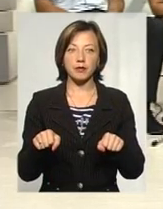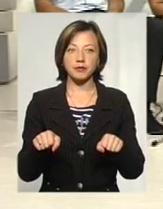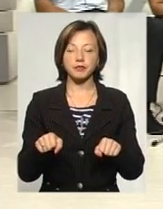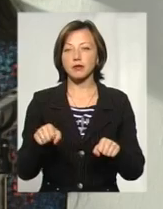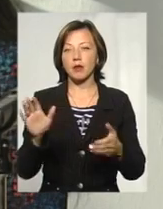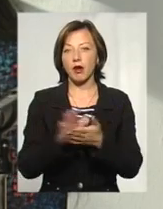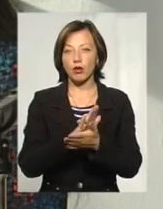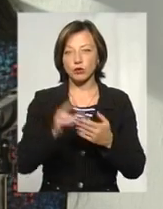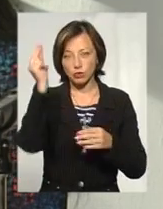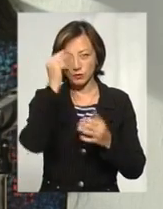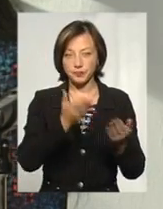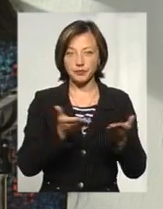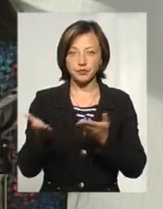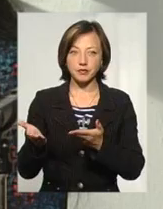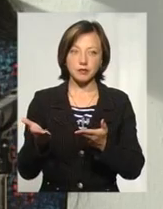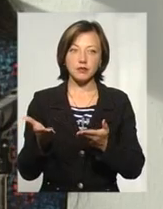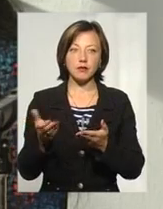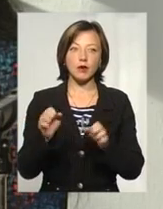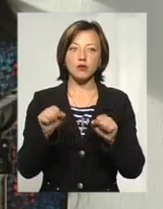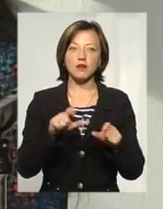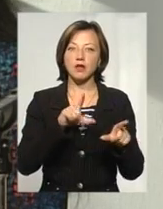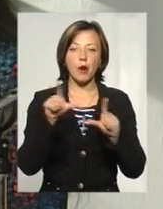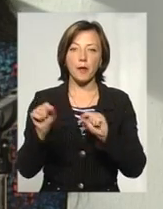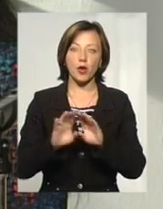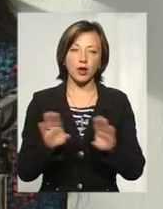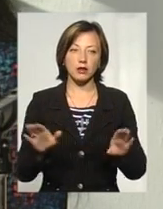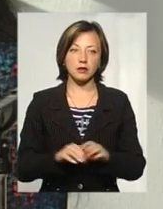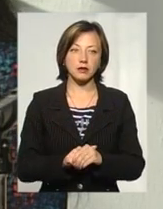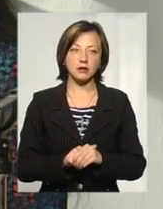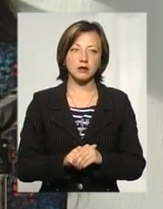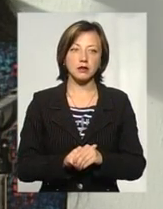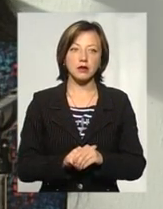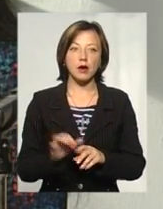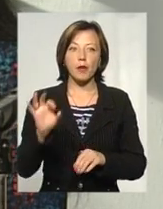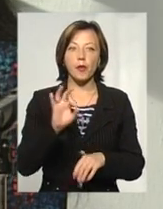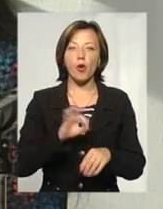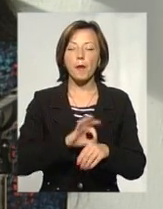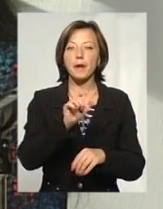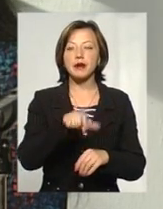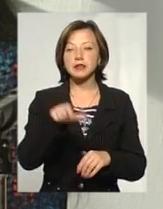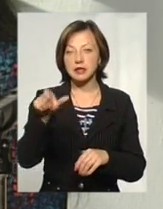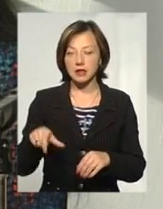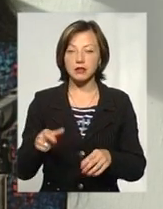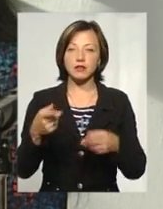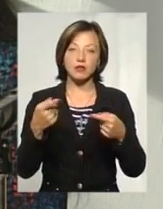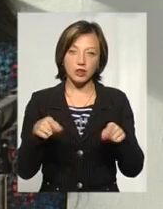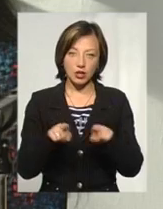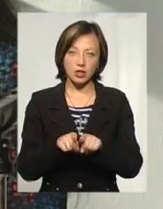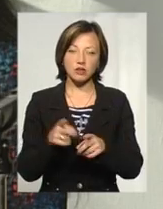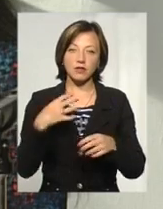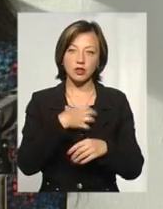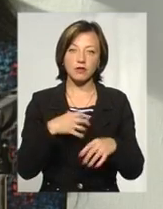безкоштовно, на який би він, можливо, і не поїхав. Що стосується пацієнтів, теж їм важливо